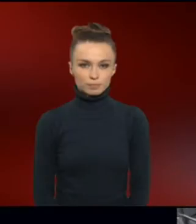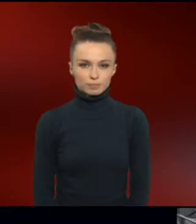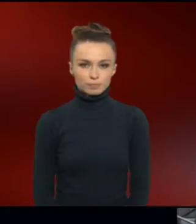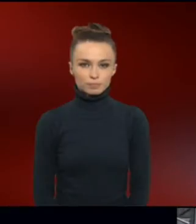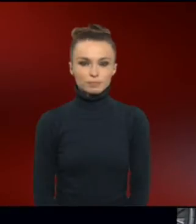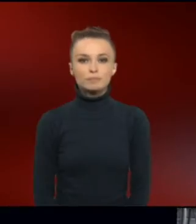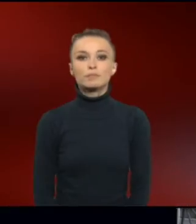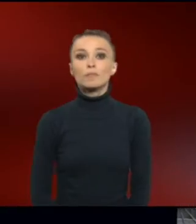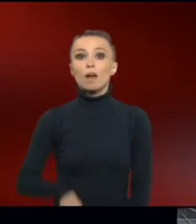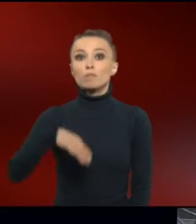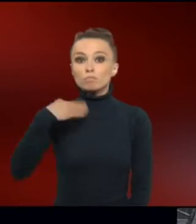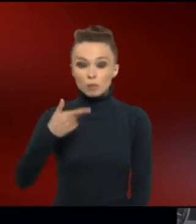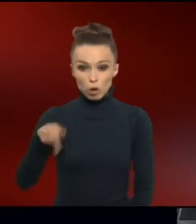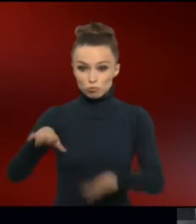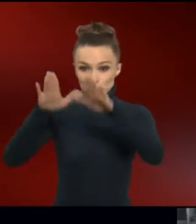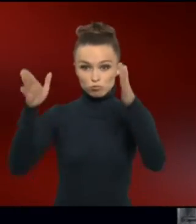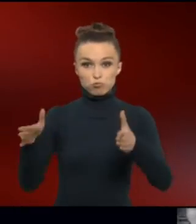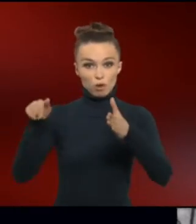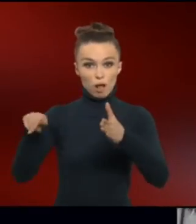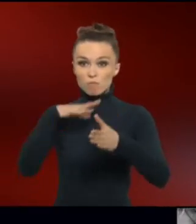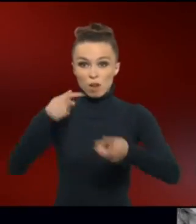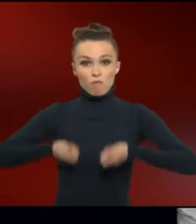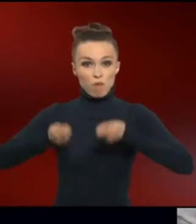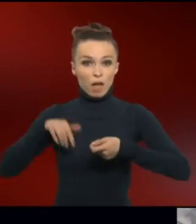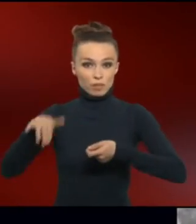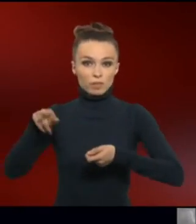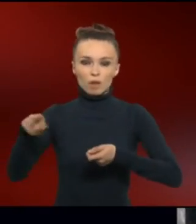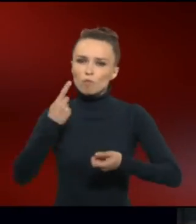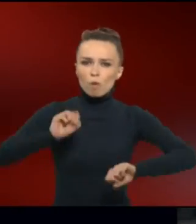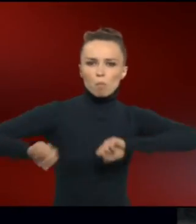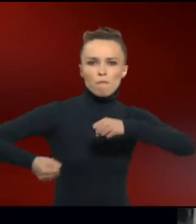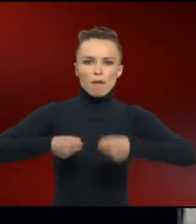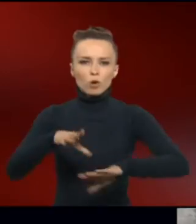Es gibt sogar einen Stall mit vielen Pferden, für Bewegungstherapie.